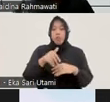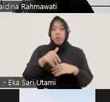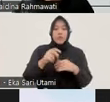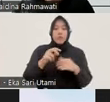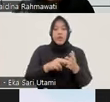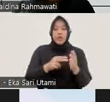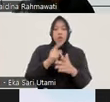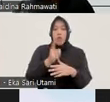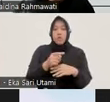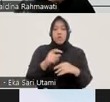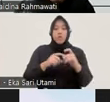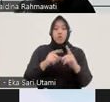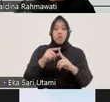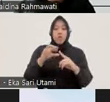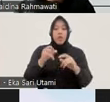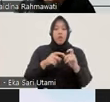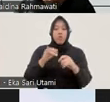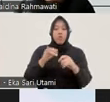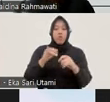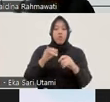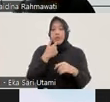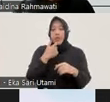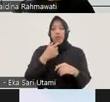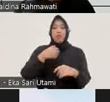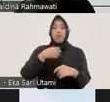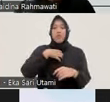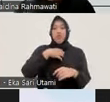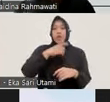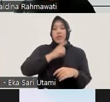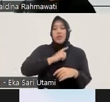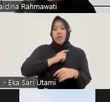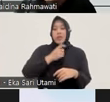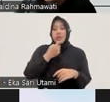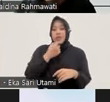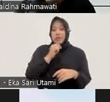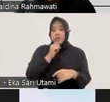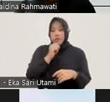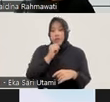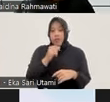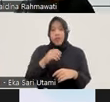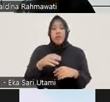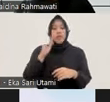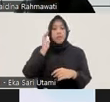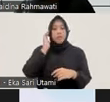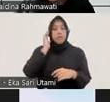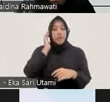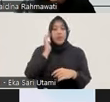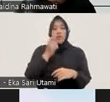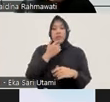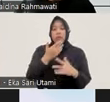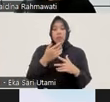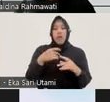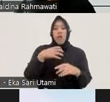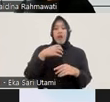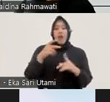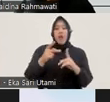disupervisi oleh otoritas yang bersifat independen dalam hal ini adalah hakim komisaris yang sama sekali belum kita punyai fungsinya